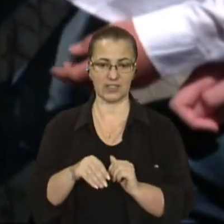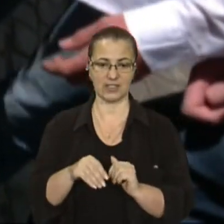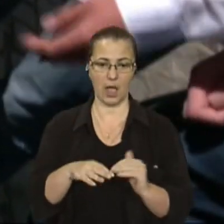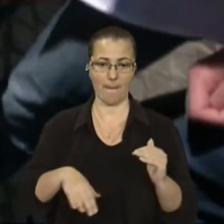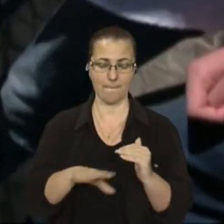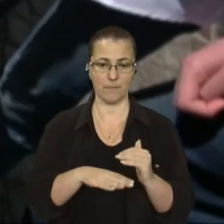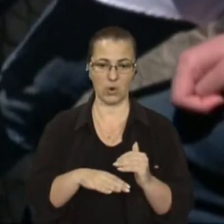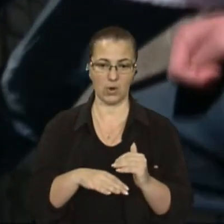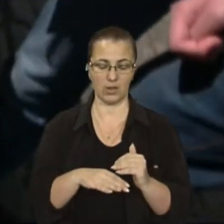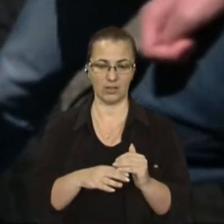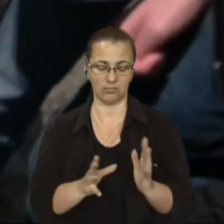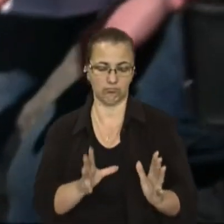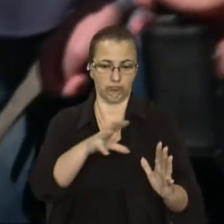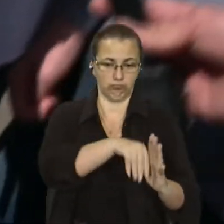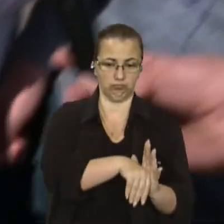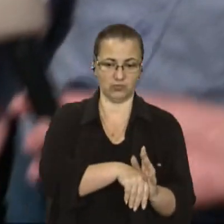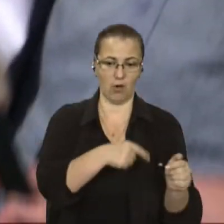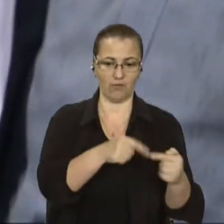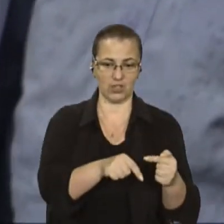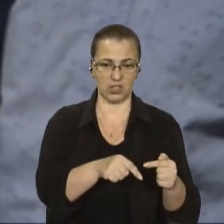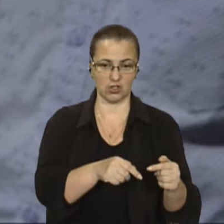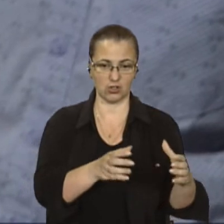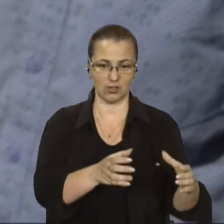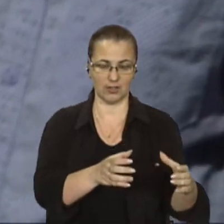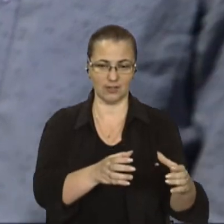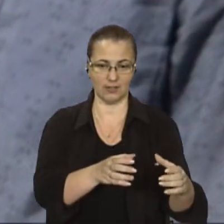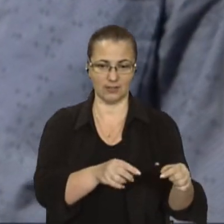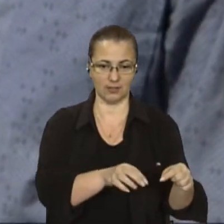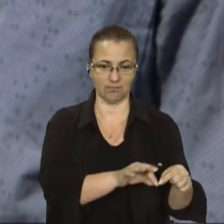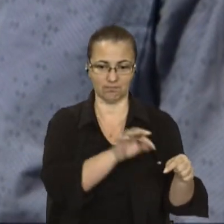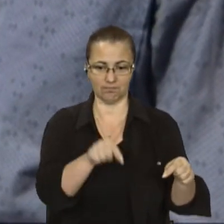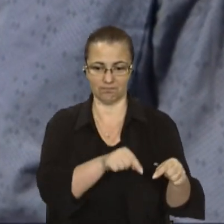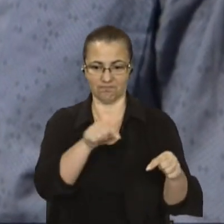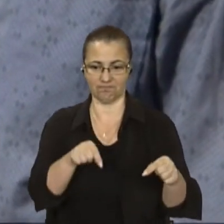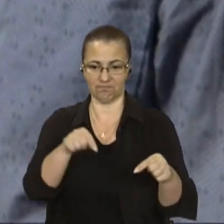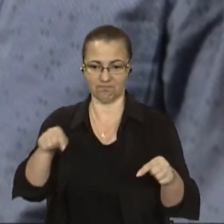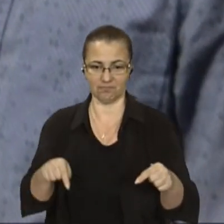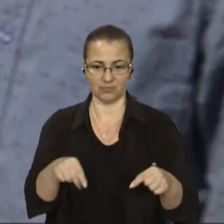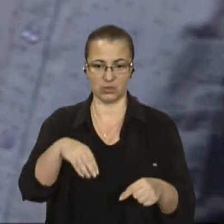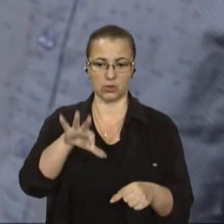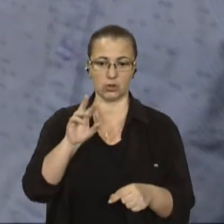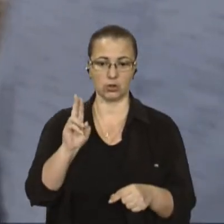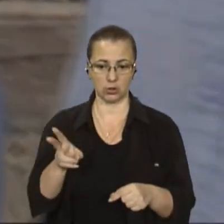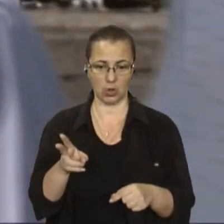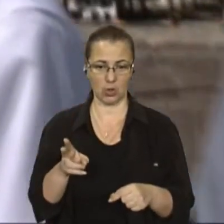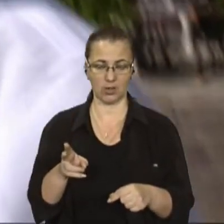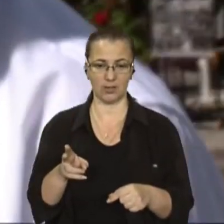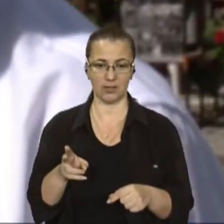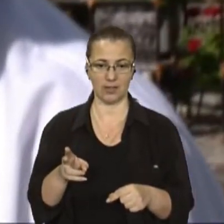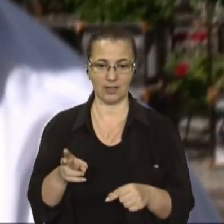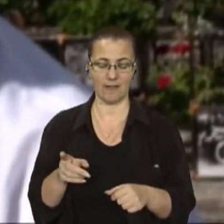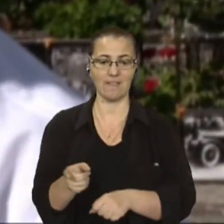поміщується інша катушка, в якій наводиться за рахунок електромагнітної індукції ток. Далі цей ток